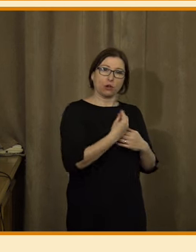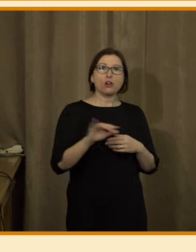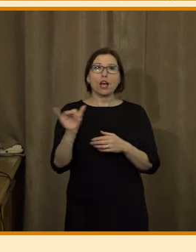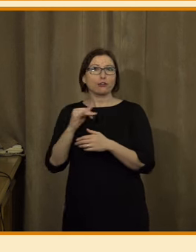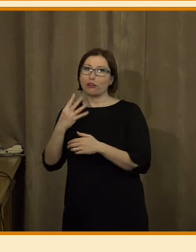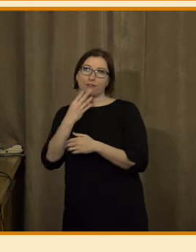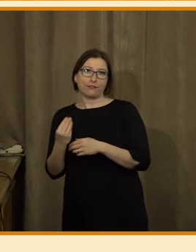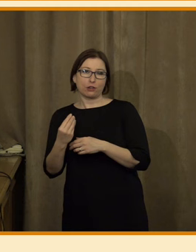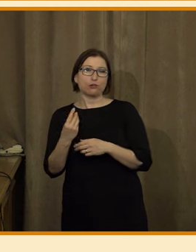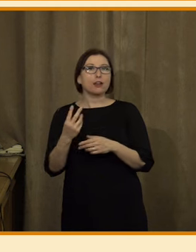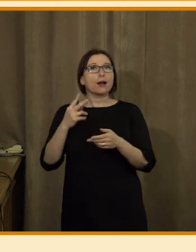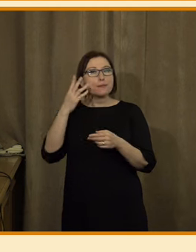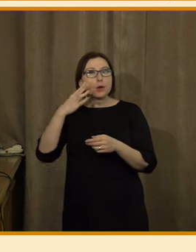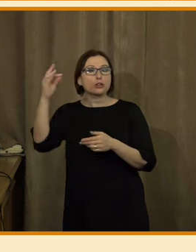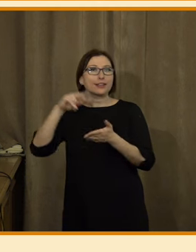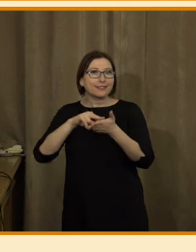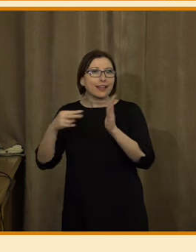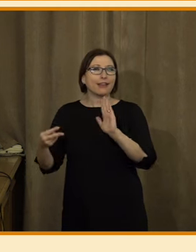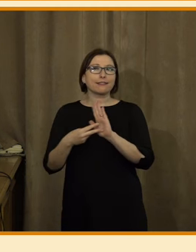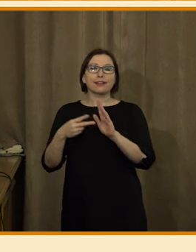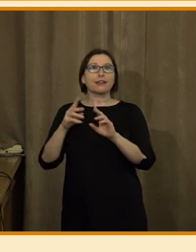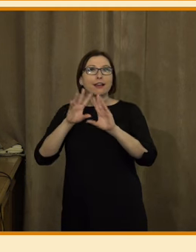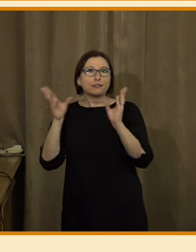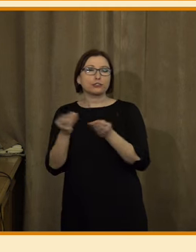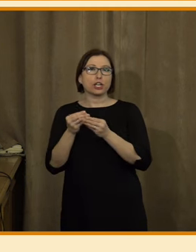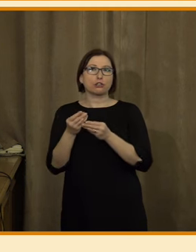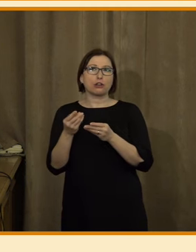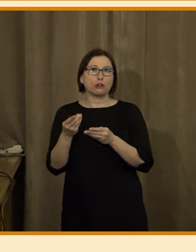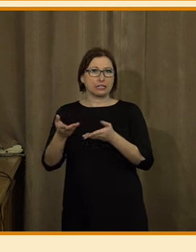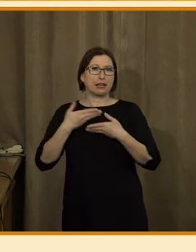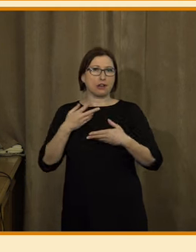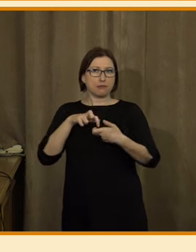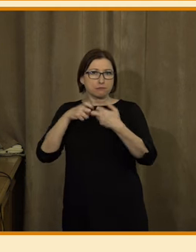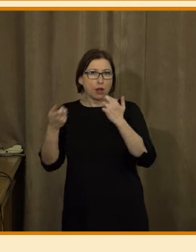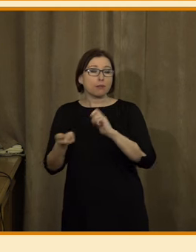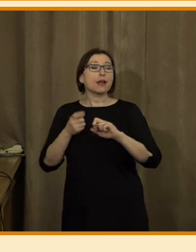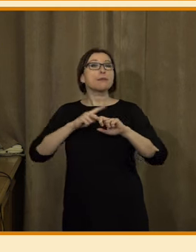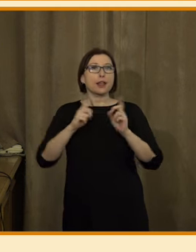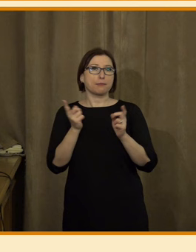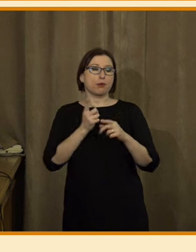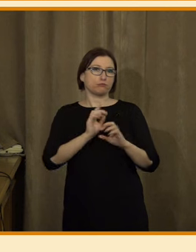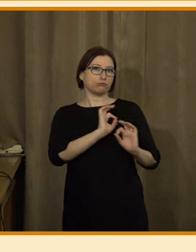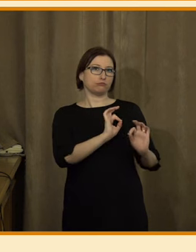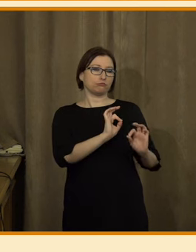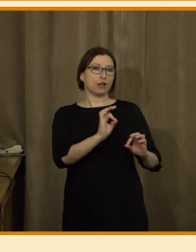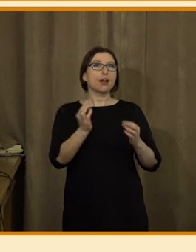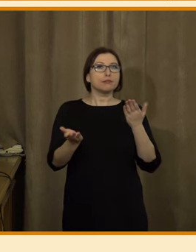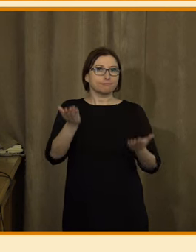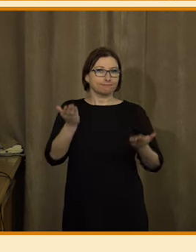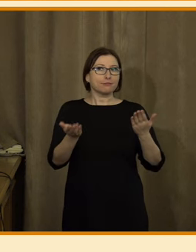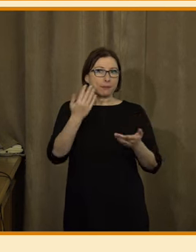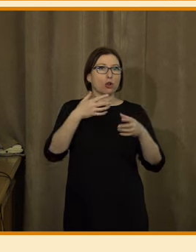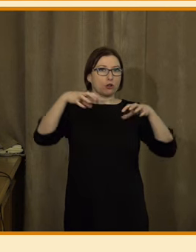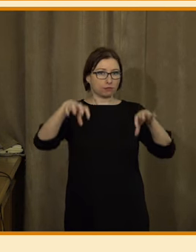technologie, moderní digitální technologie vnímají jako technologie, které mají pozitivní přínos pro společnost, negativní